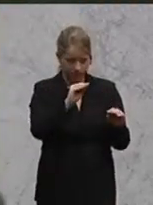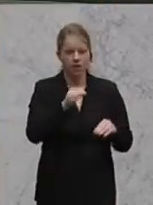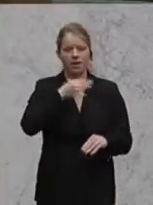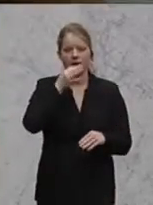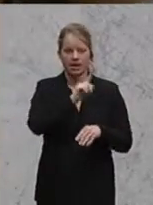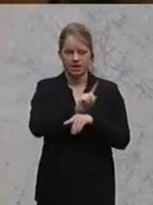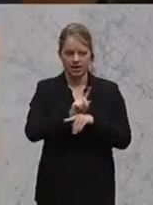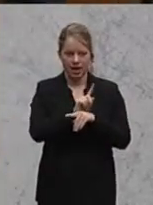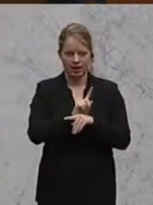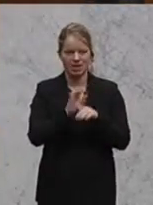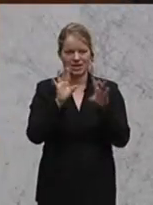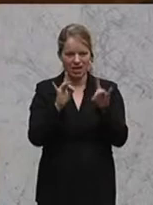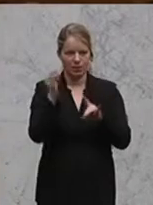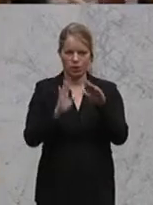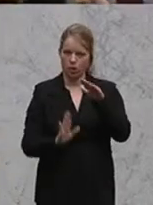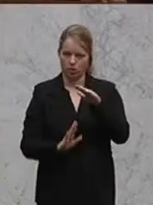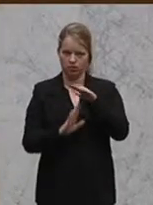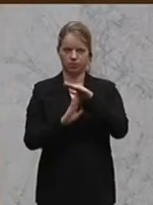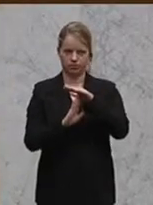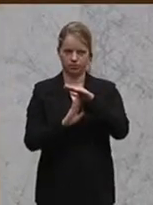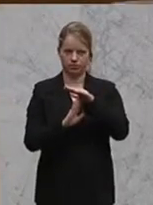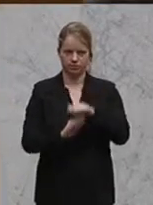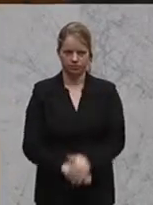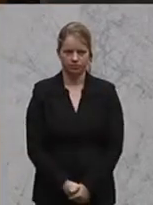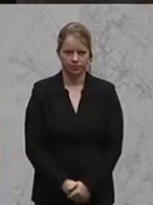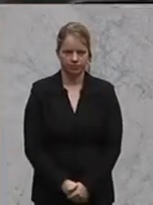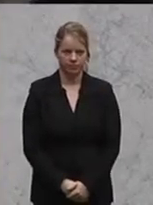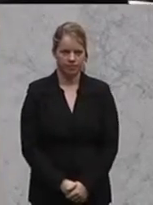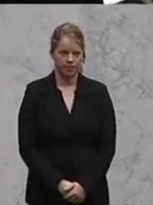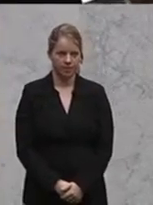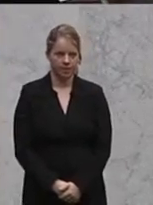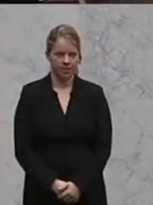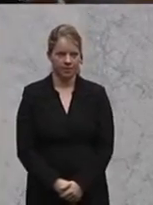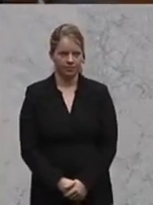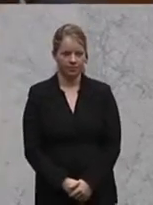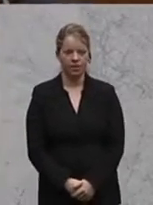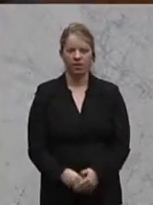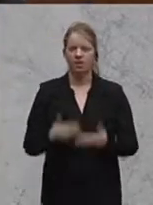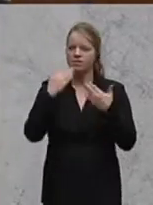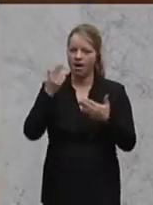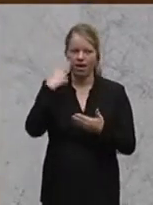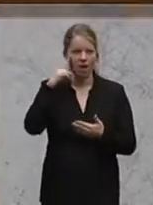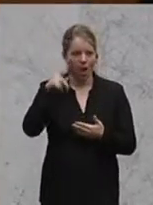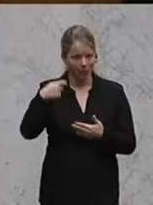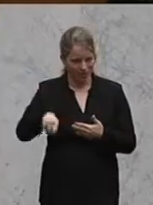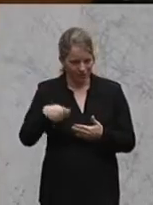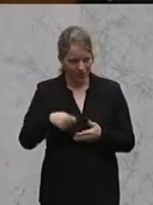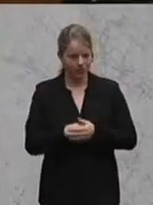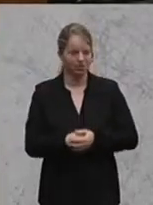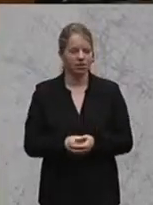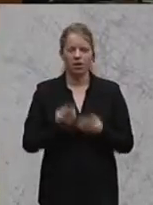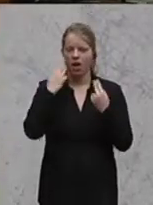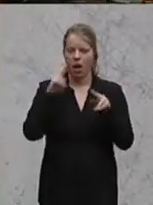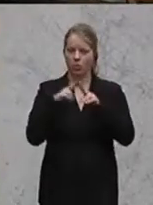inzwischen hat auf der Regierungsbank Bundeskanzler Werner Faymann und Staatssekretärin Stessel, beide haben Platz genommen, um diese